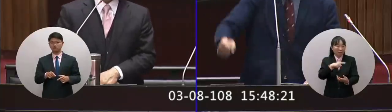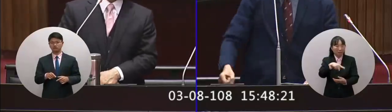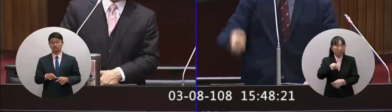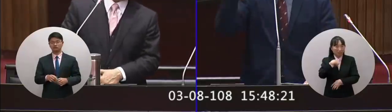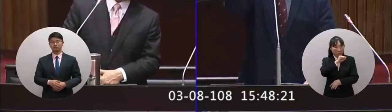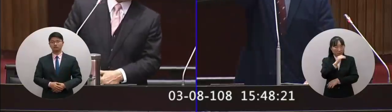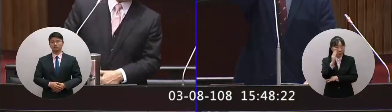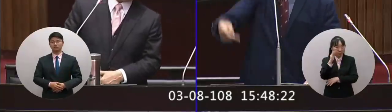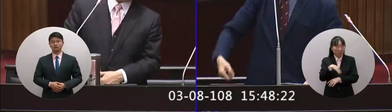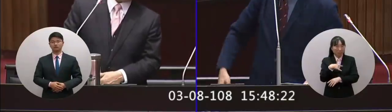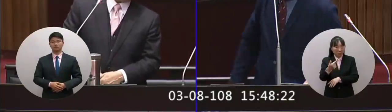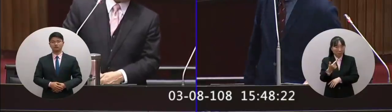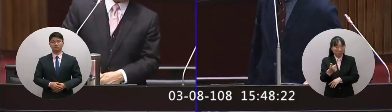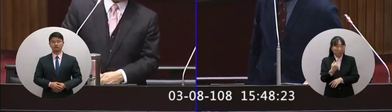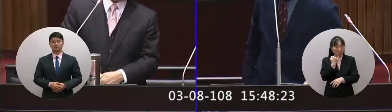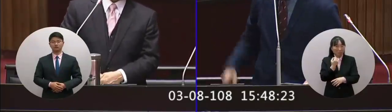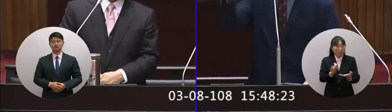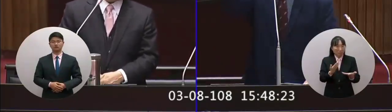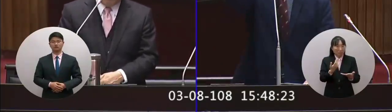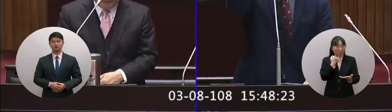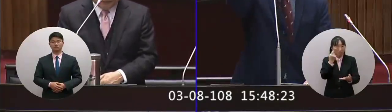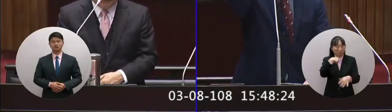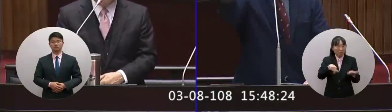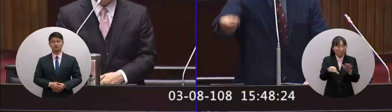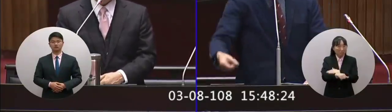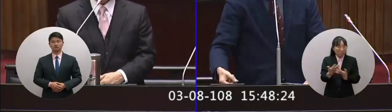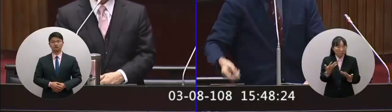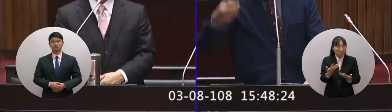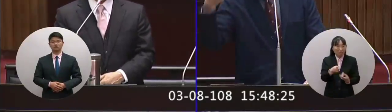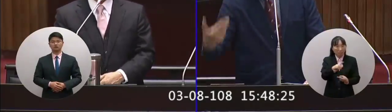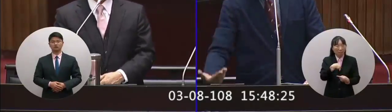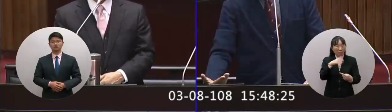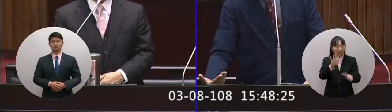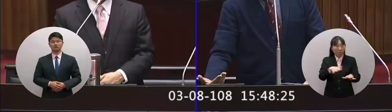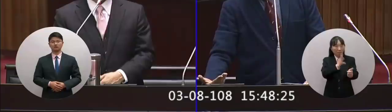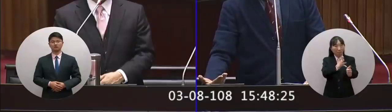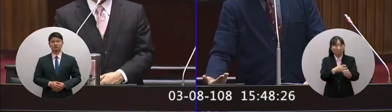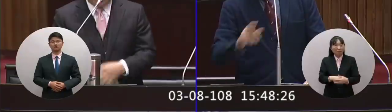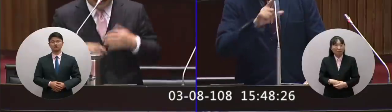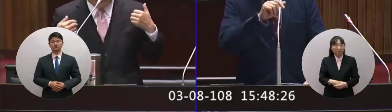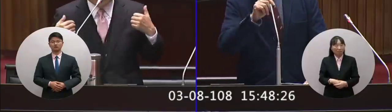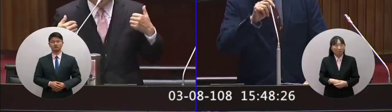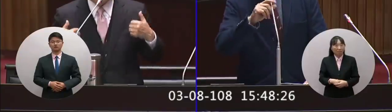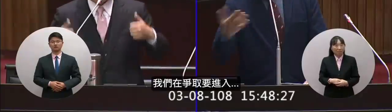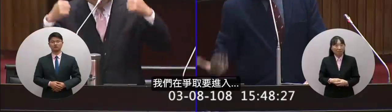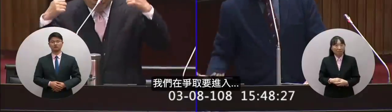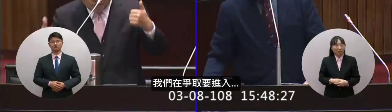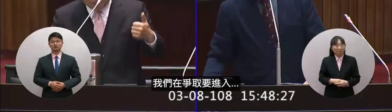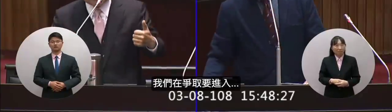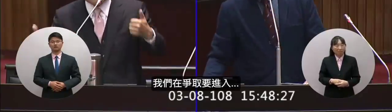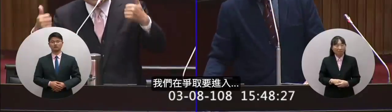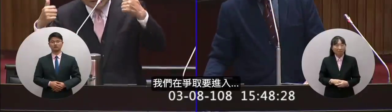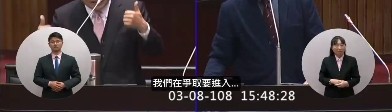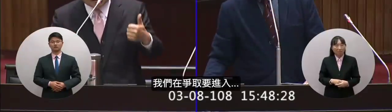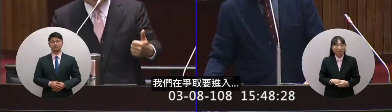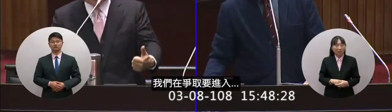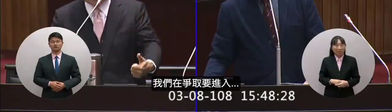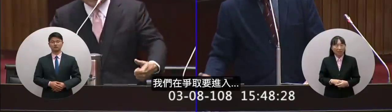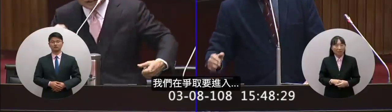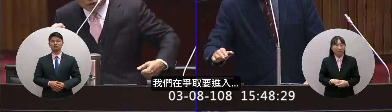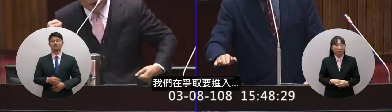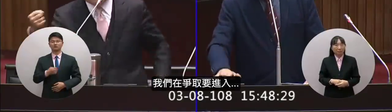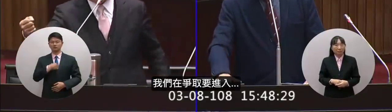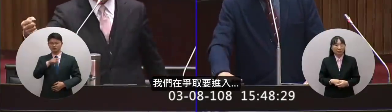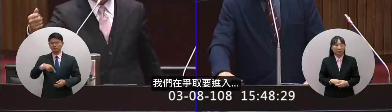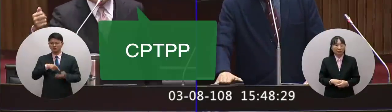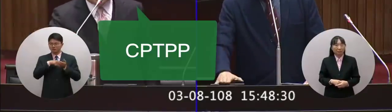政府是很好的你跟我講我現在跟你講這個問題聽會不會我們在政